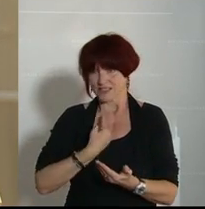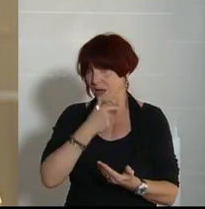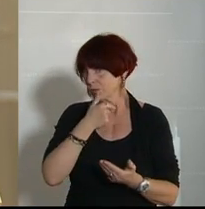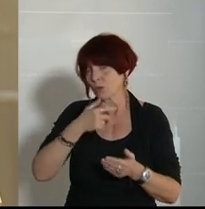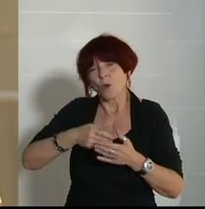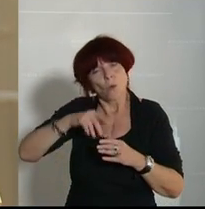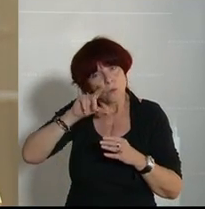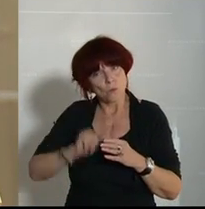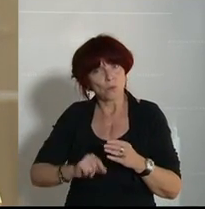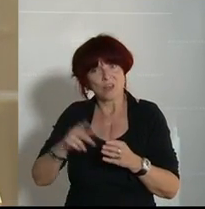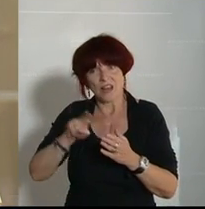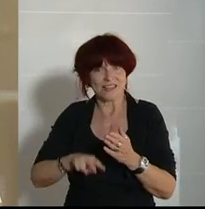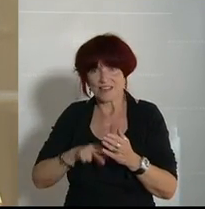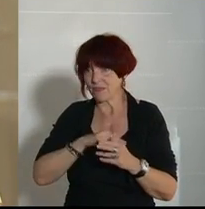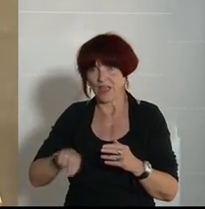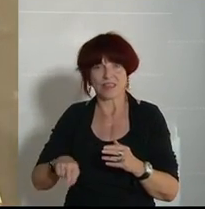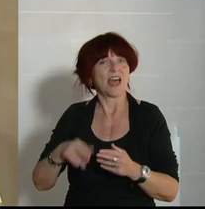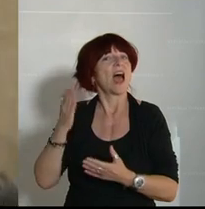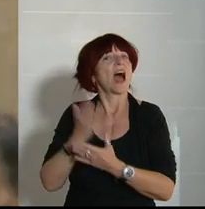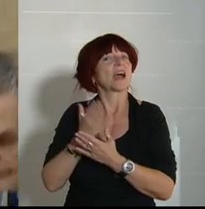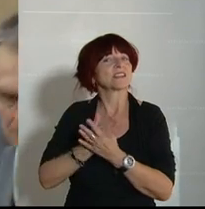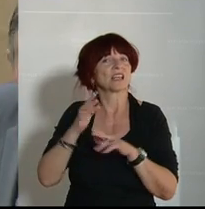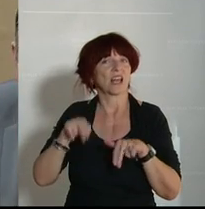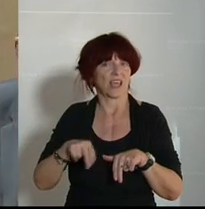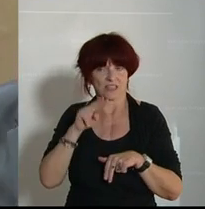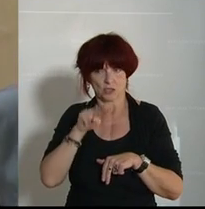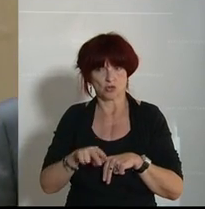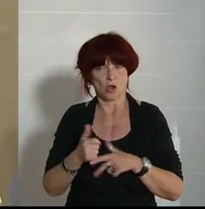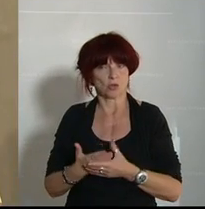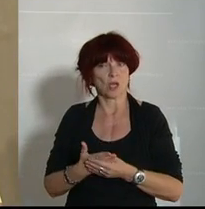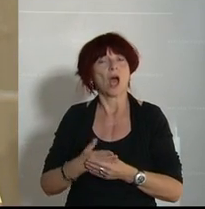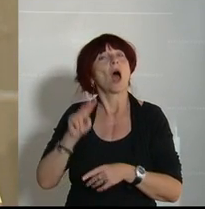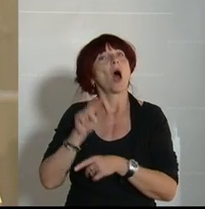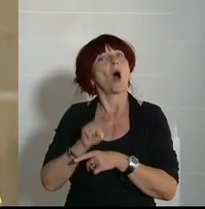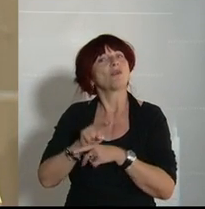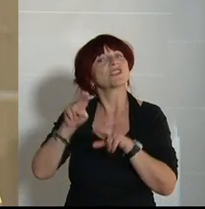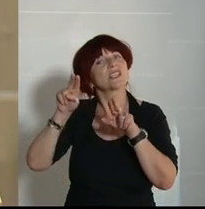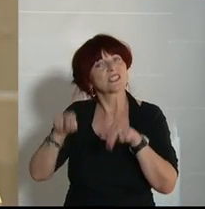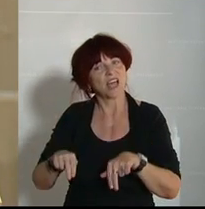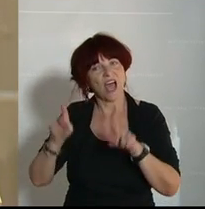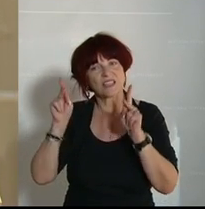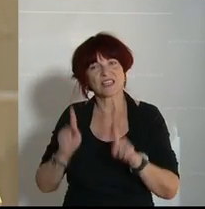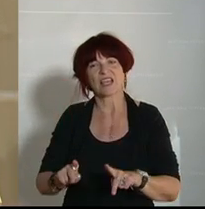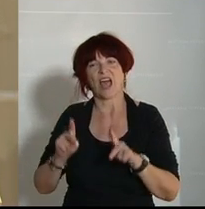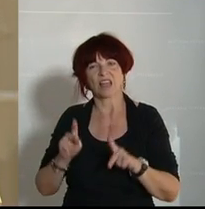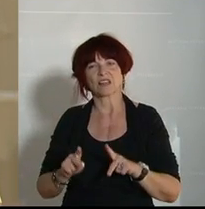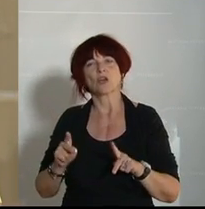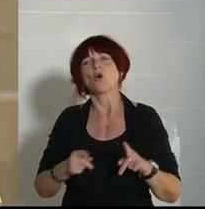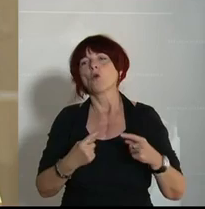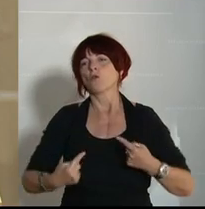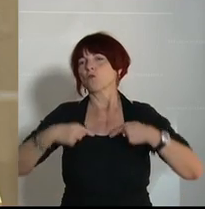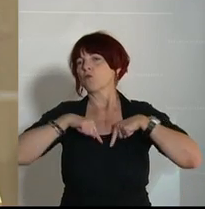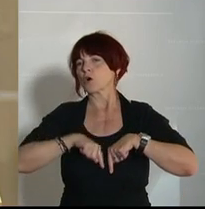angeschaut und das ist sehr einfach. Der Aufsichtsrat kann die Bestellung zum Vorstandsmitglied und die Ernennung widerrufen, wenn ein wichtiger